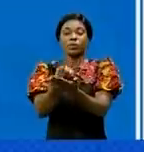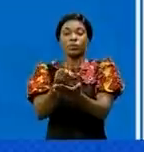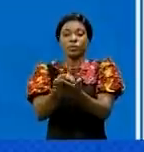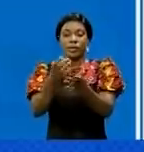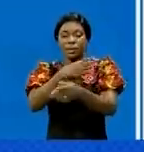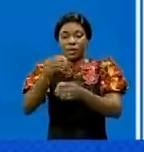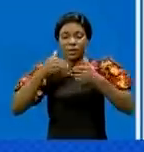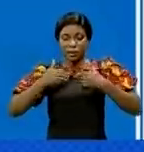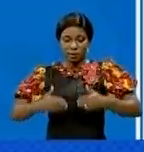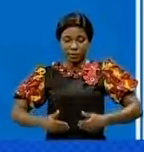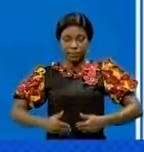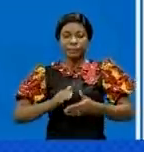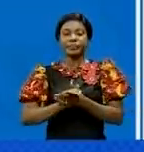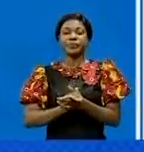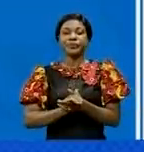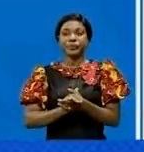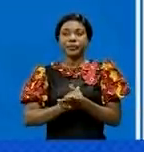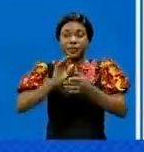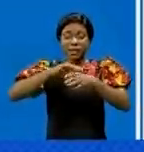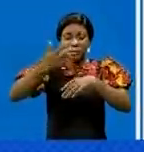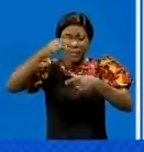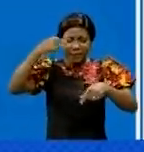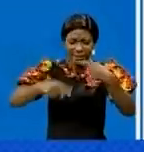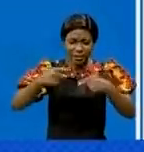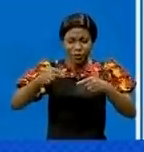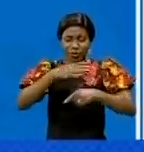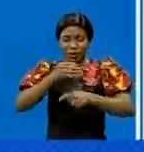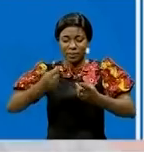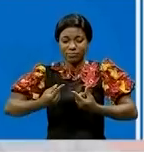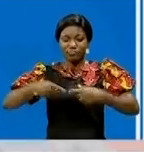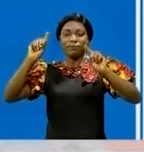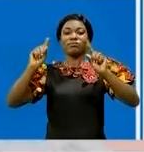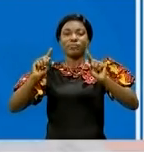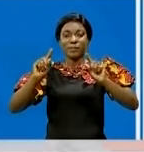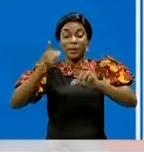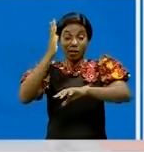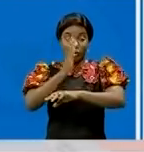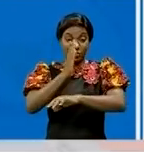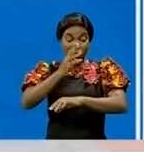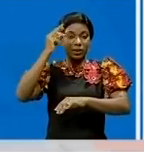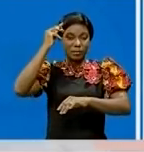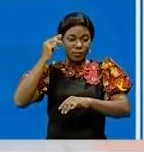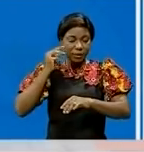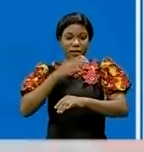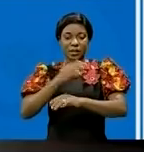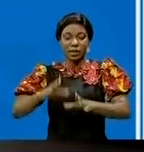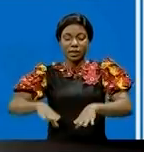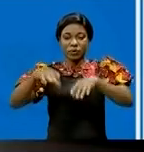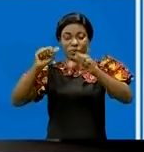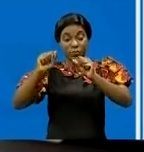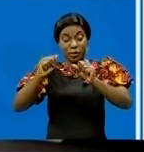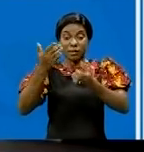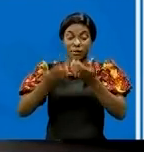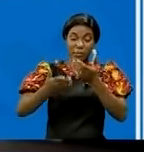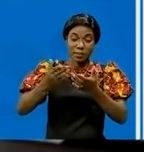sanitaire. Après débat et délibération, le Conseil des ministres a approuvé moyennant